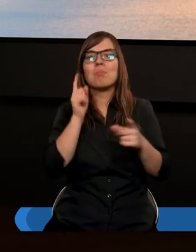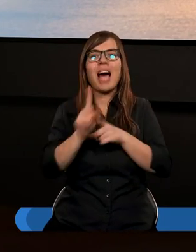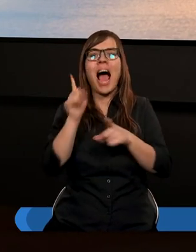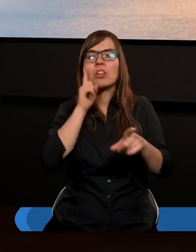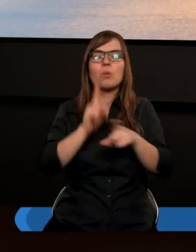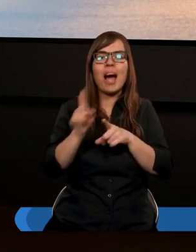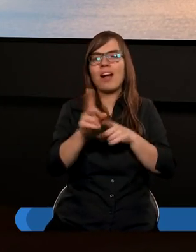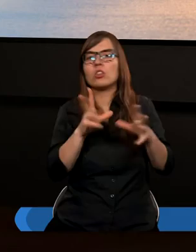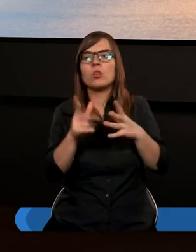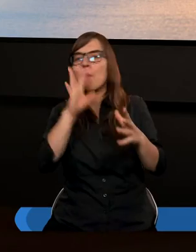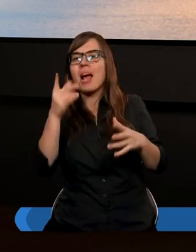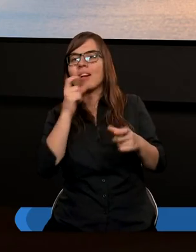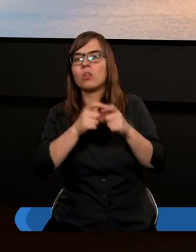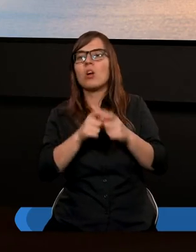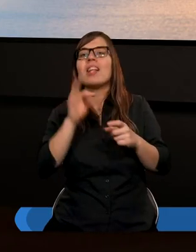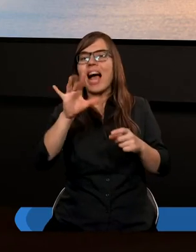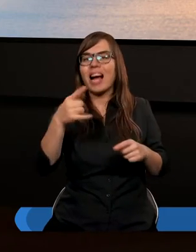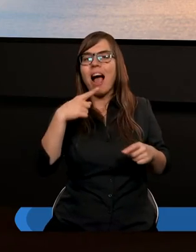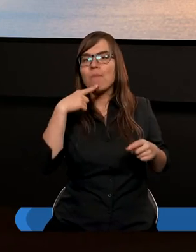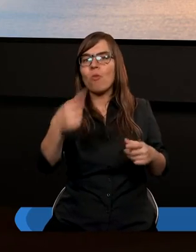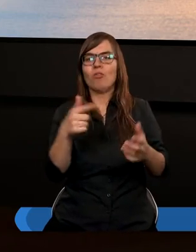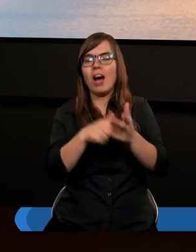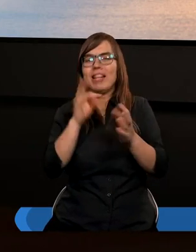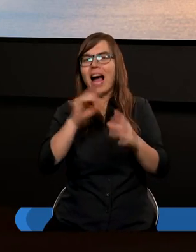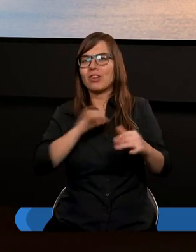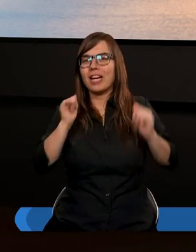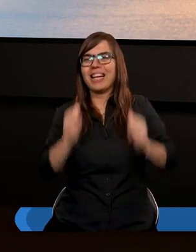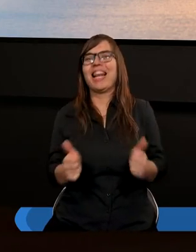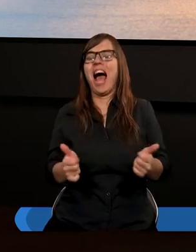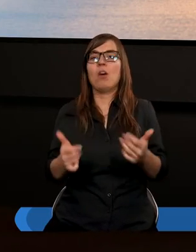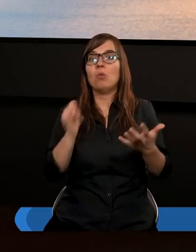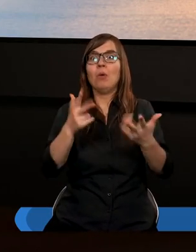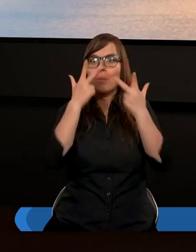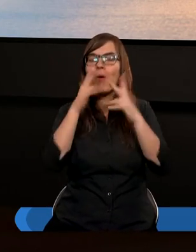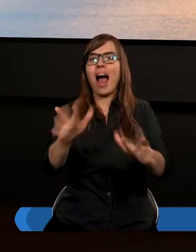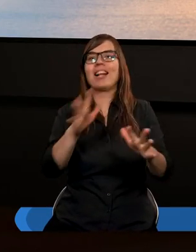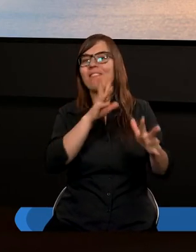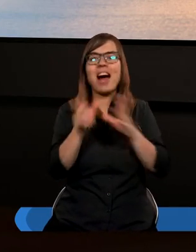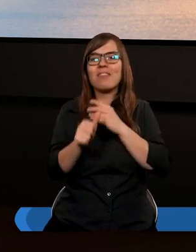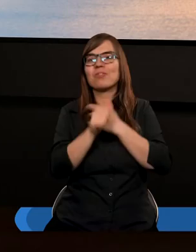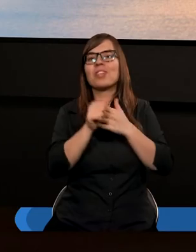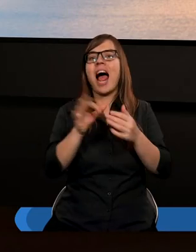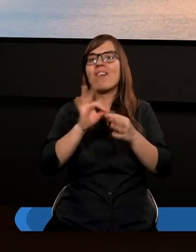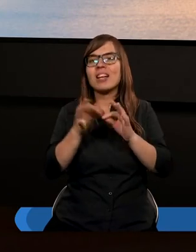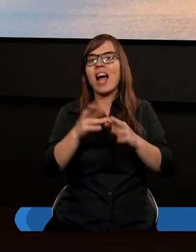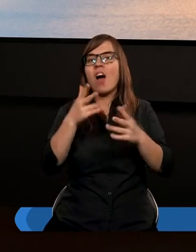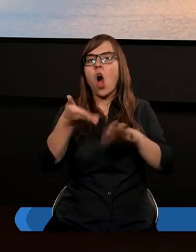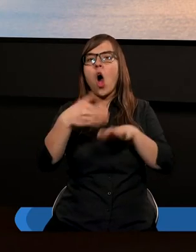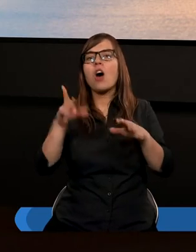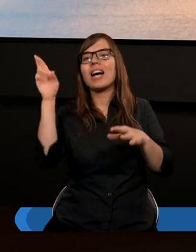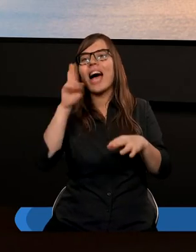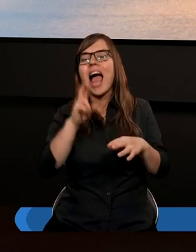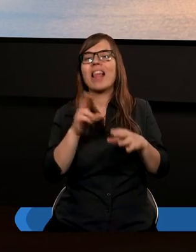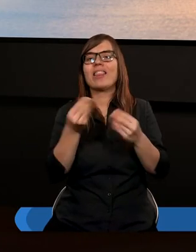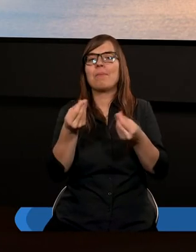tam najpiękniejsze słowa tak jak powiedziałeś tak się stało pokazywali nawet odcinek